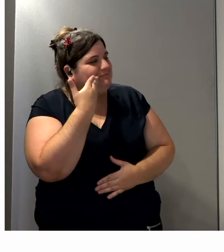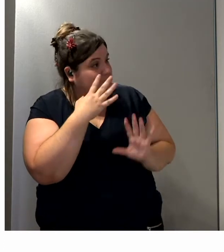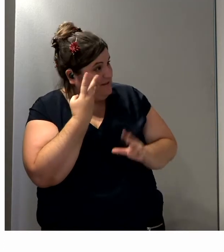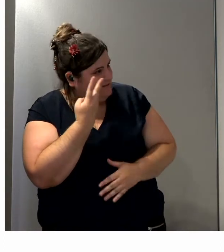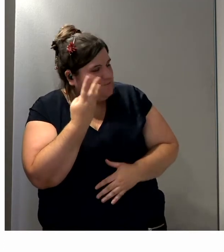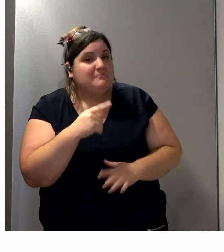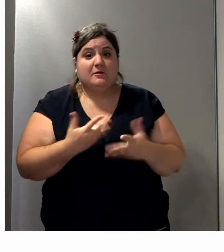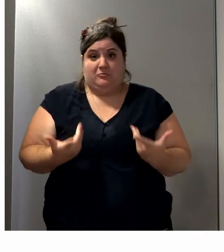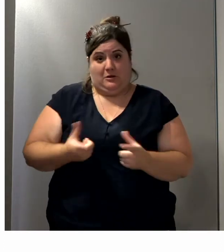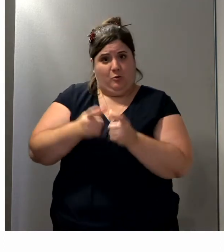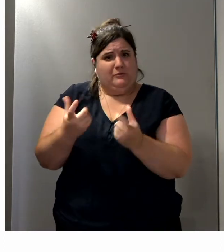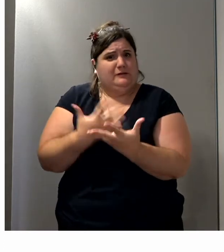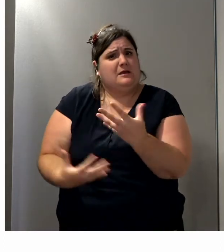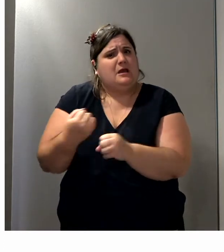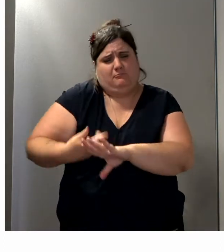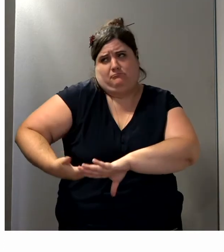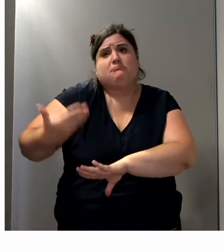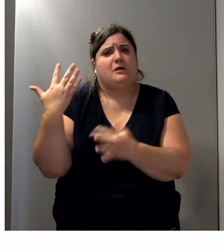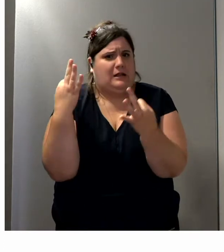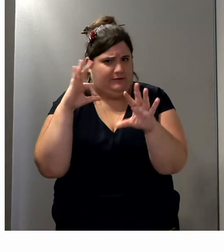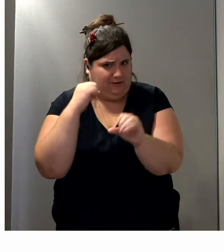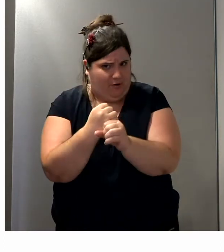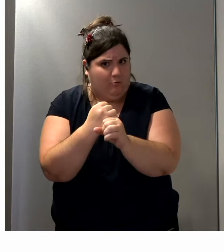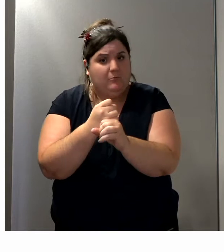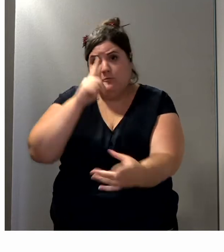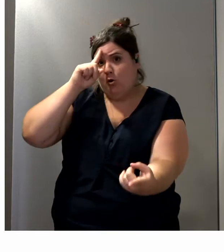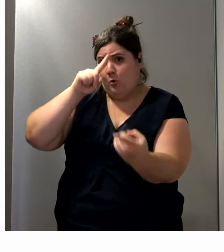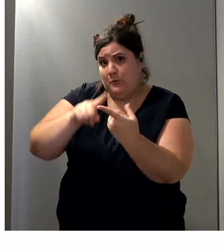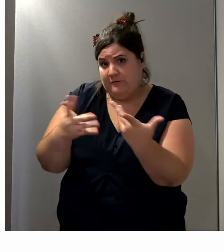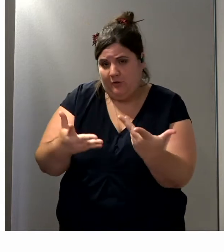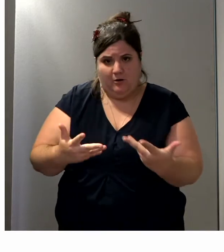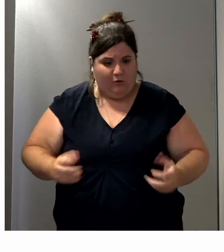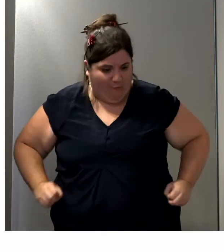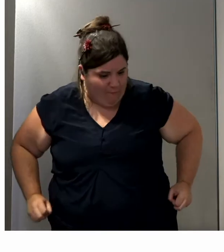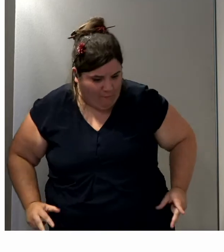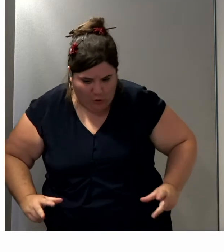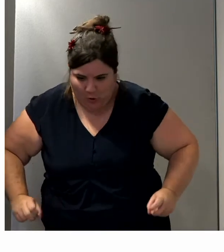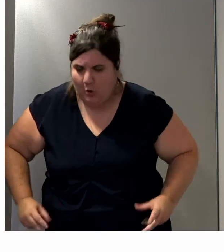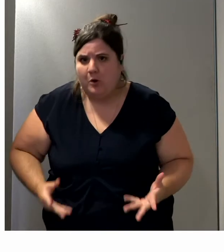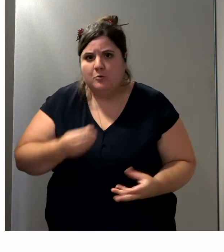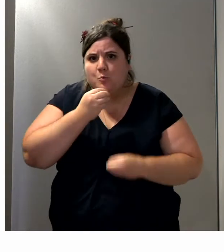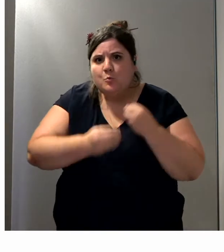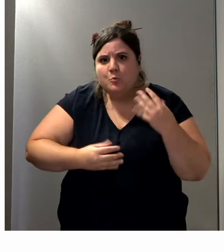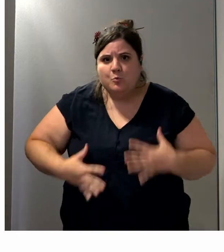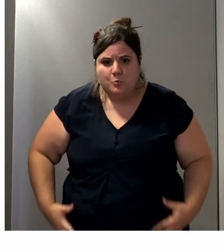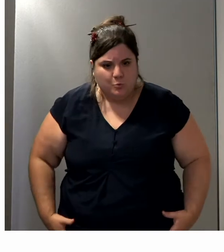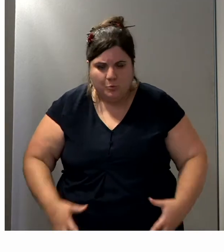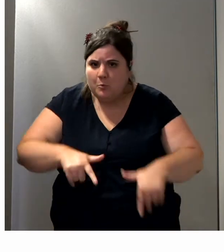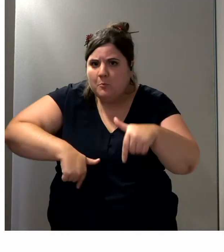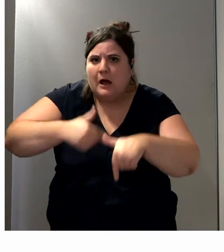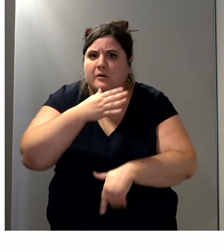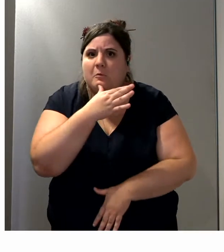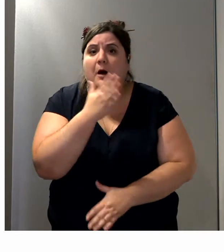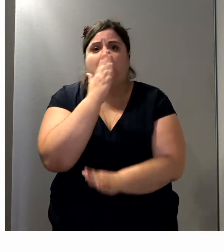qui s'est fondée il y a dix ans pour faire marcher, rendre la marche aux personnes qui ne marchent pas.